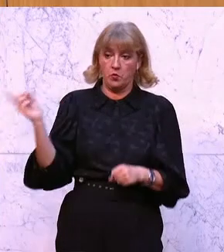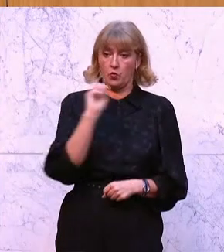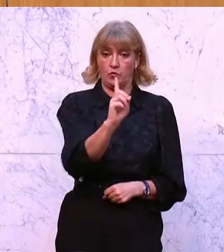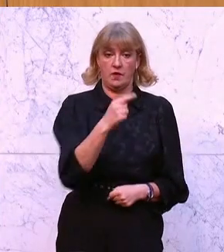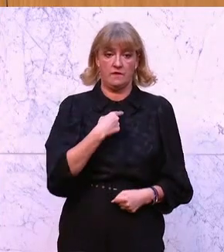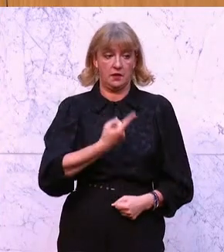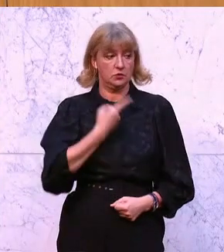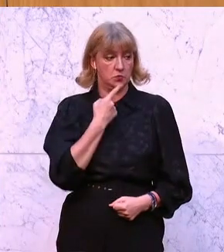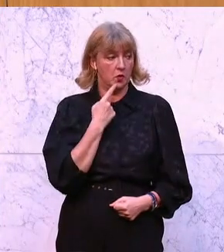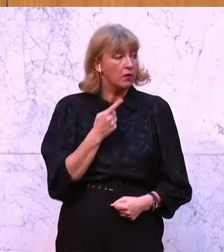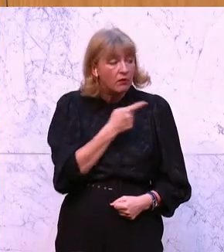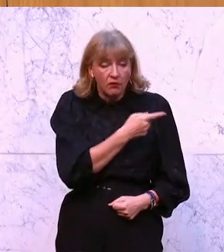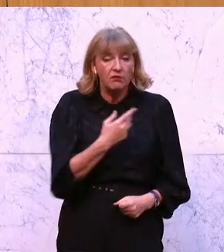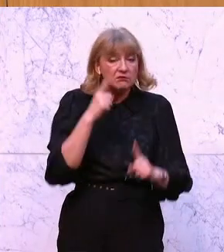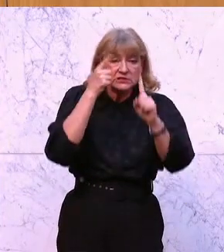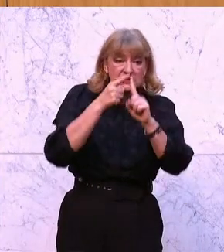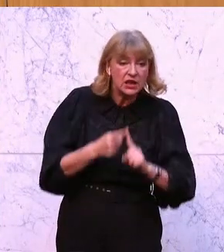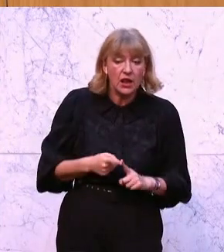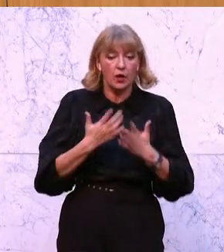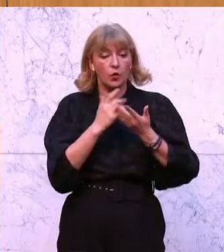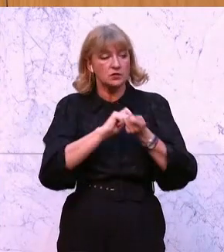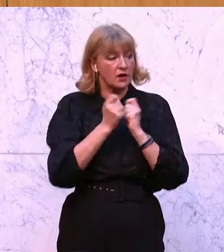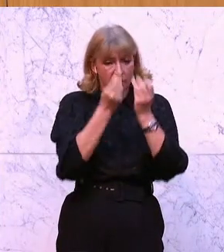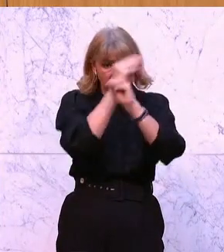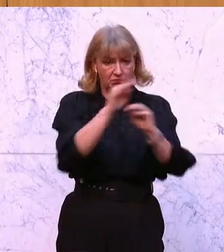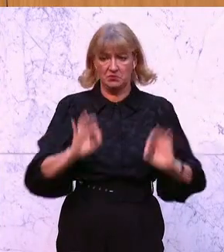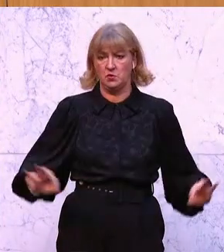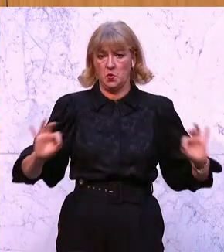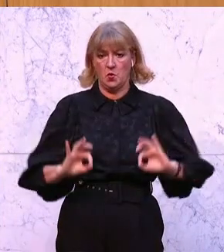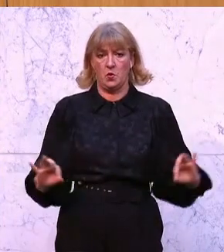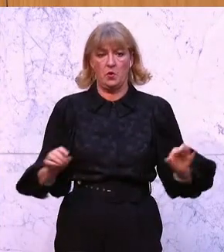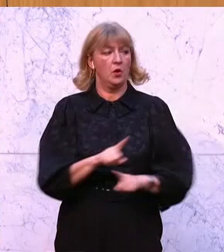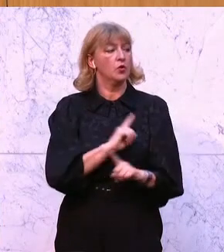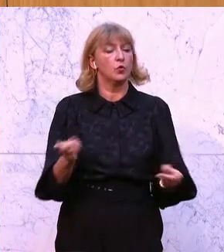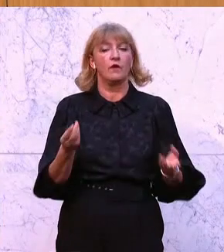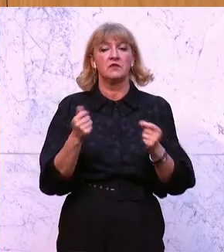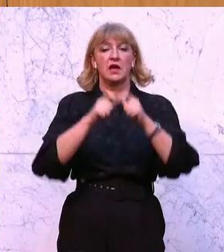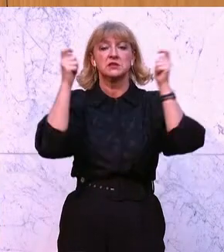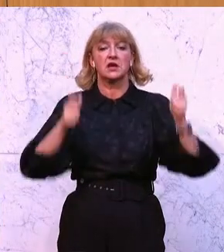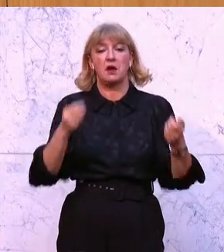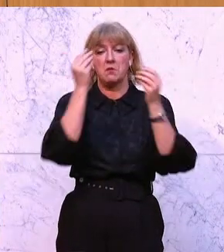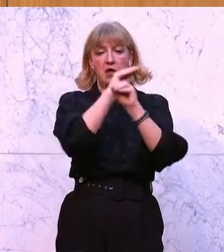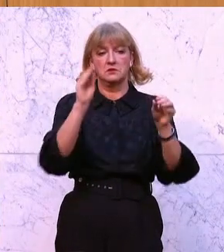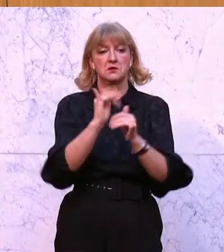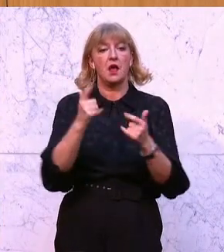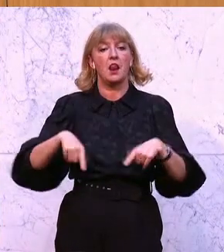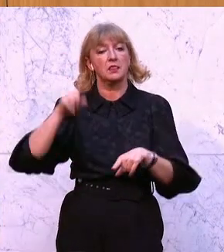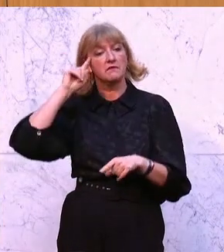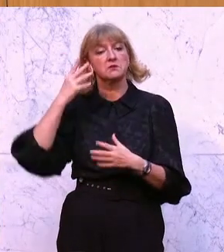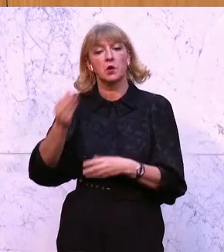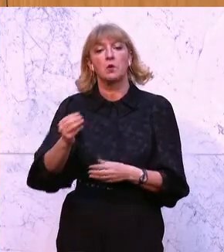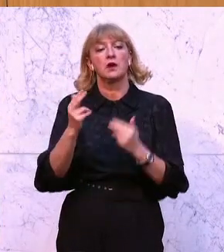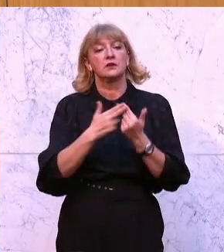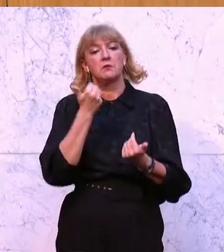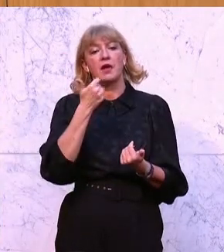Sie haben nicht die Ziele und die große Reform verkündet. Sie haben einen Finanzrahmen verkündet. Die Länder wissen jetzt, sie kriegen knapp eine